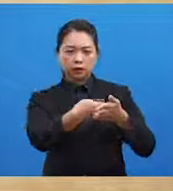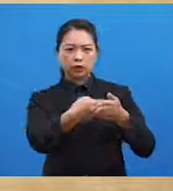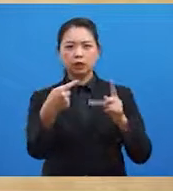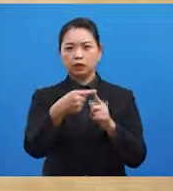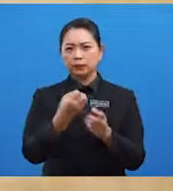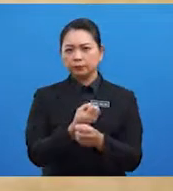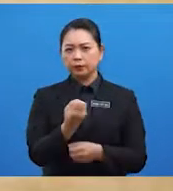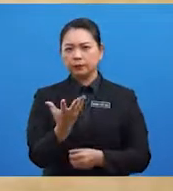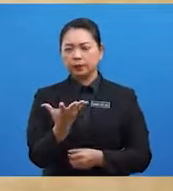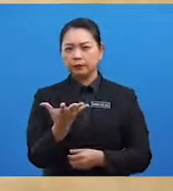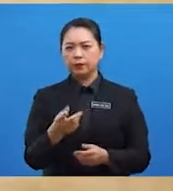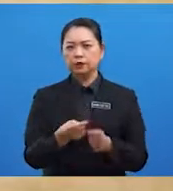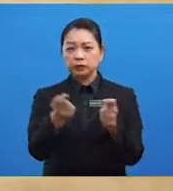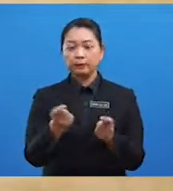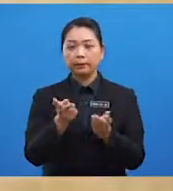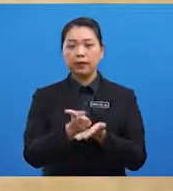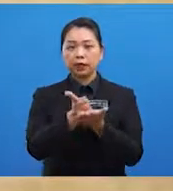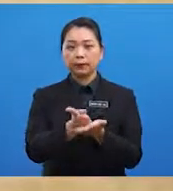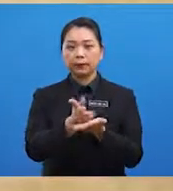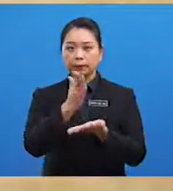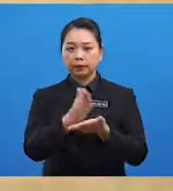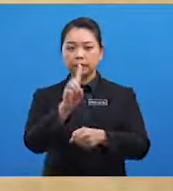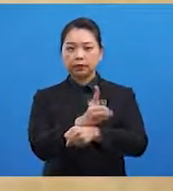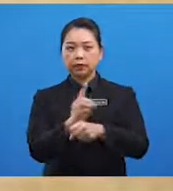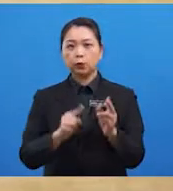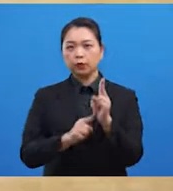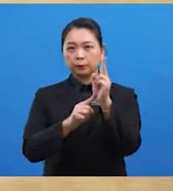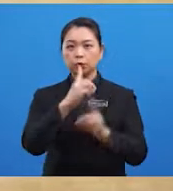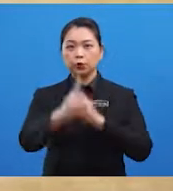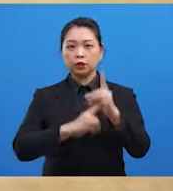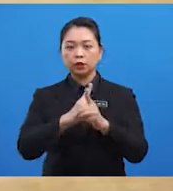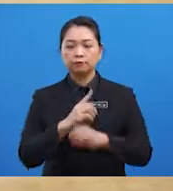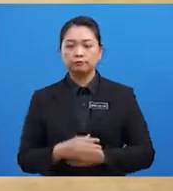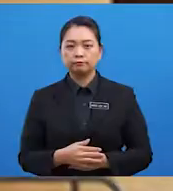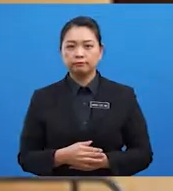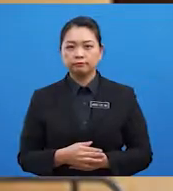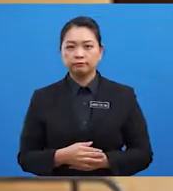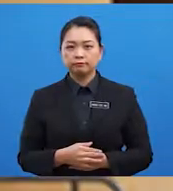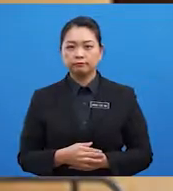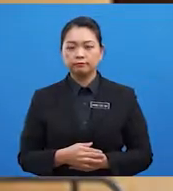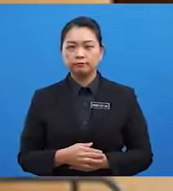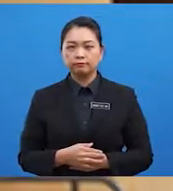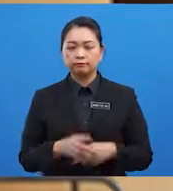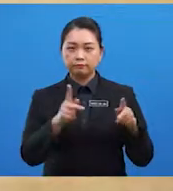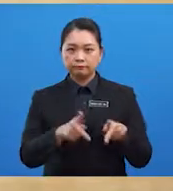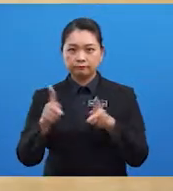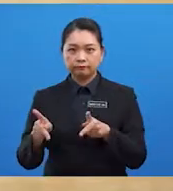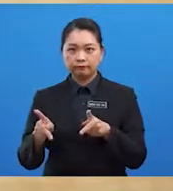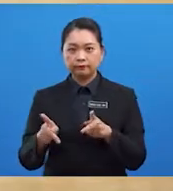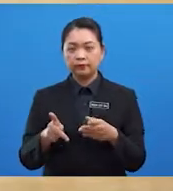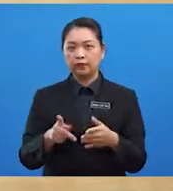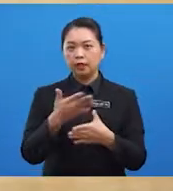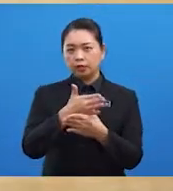ke beberapa pelabuhan perdagangan utama dunia Pelajar-pelajar cikgu di